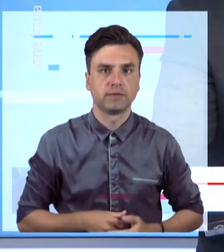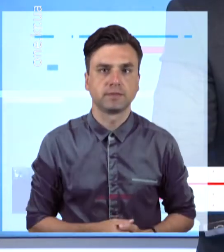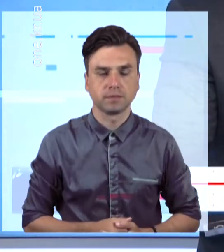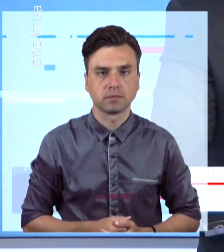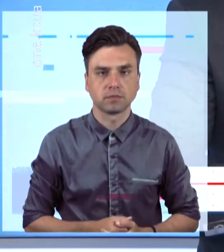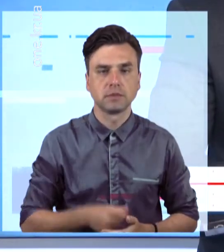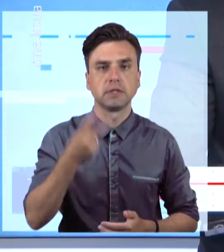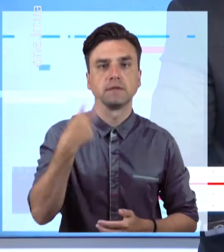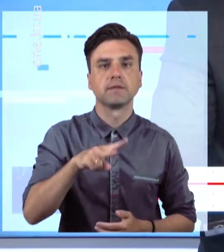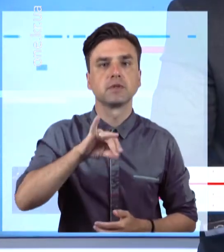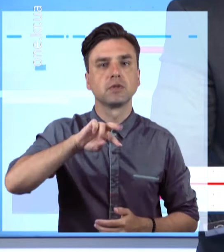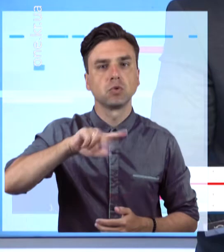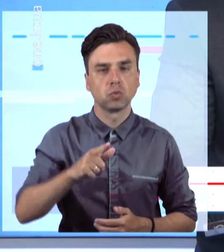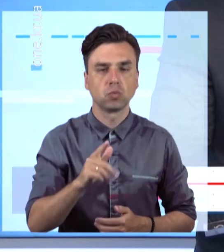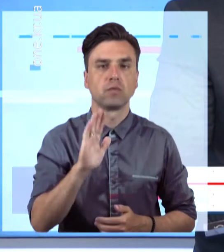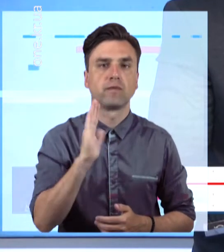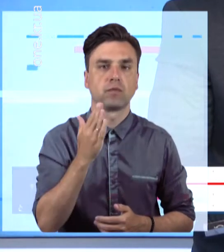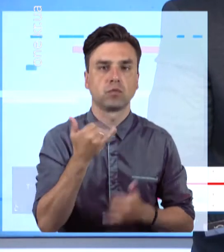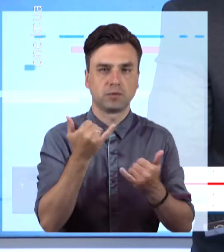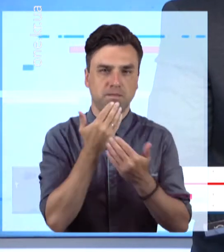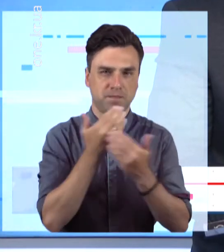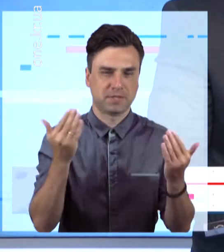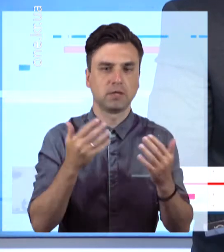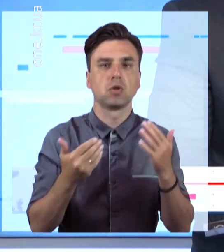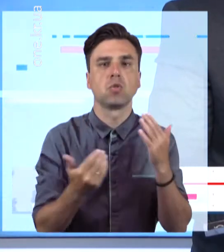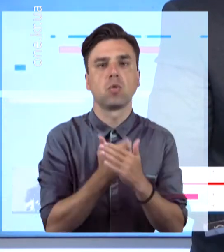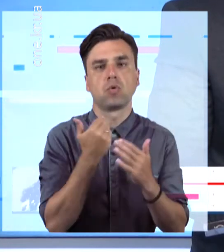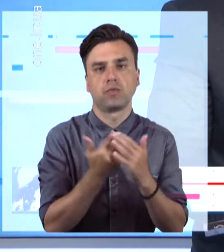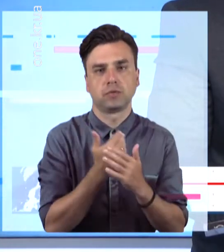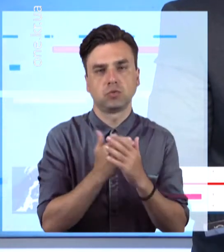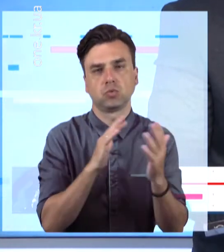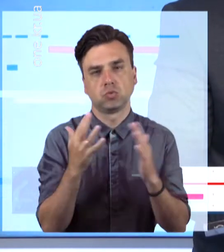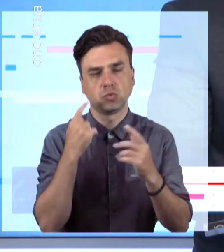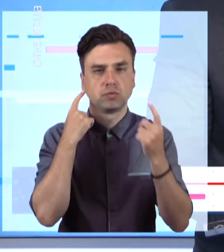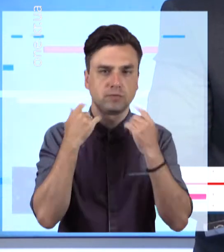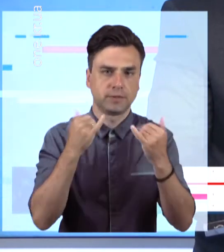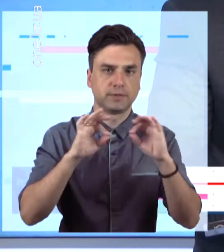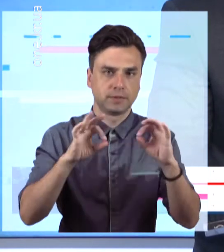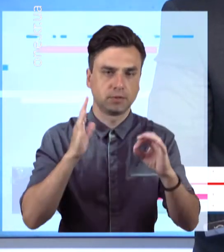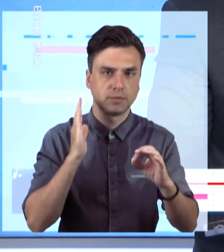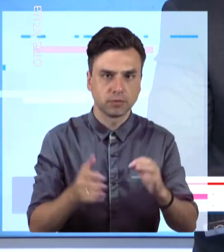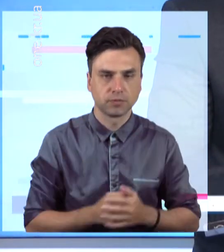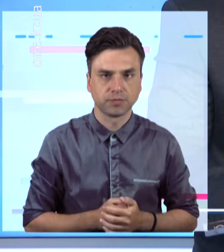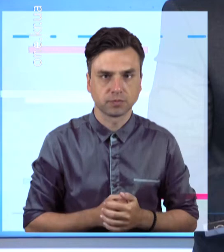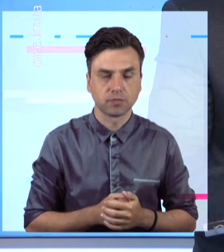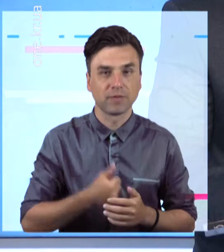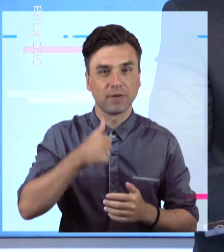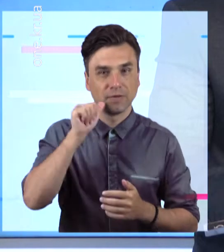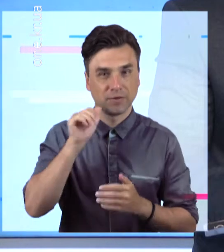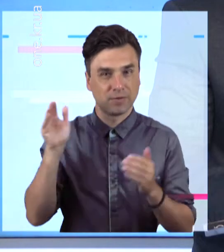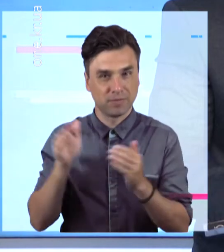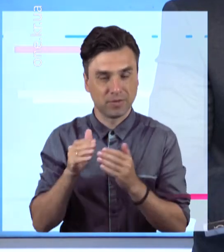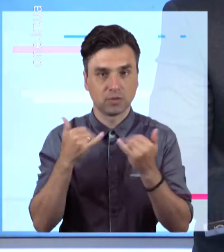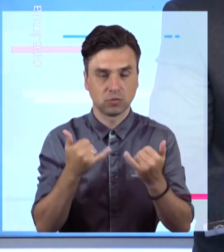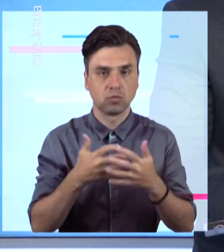20 липня вівторок. ефірі заключений випуск новин. студії Олександр Хрищенко. Вітаю. В чотири рази більше, ніж вчора.